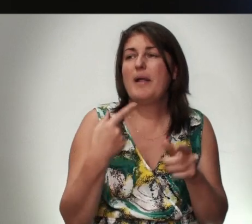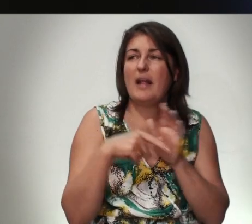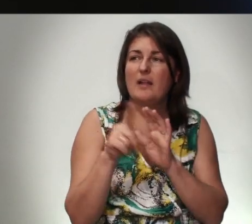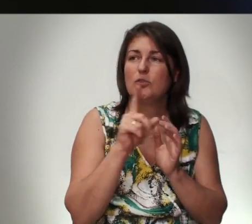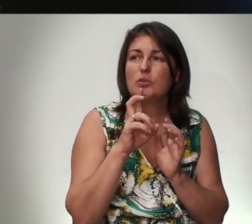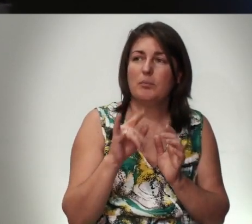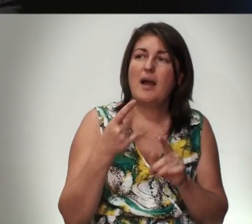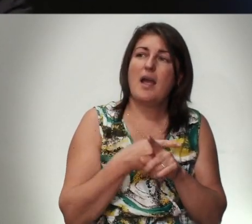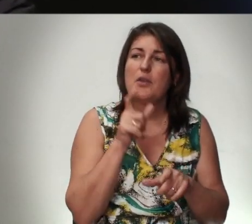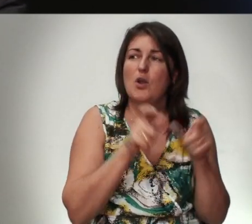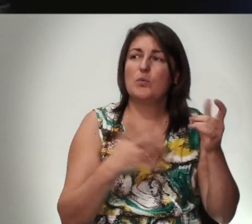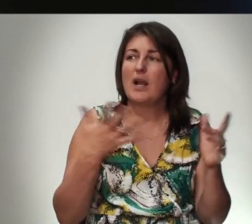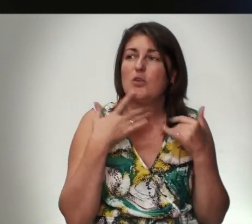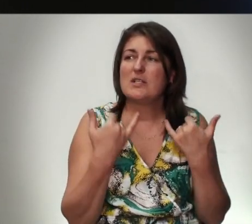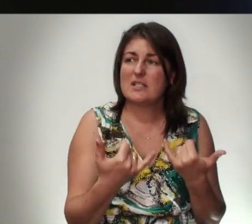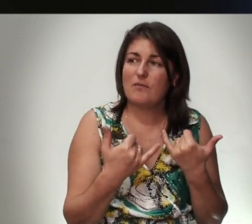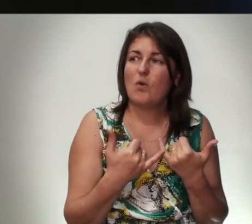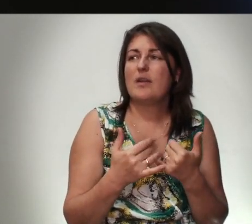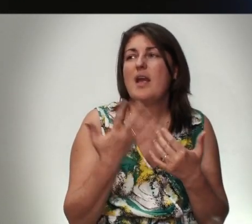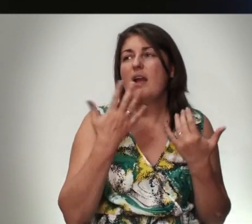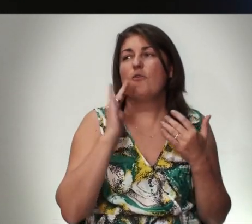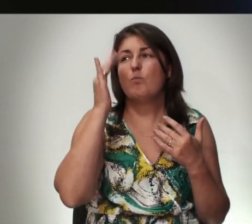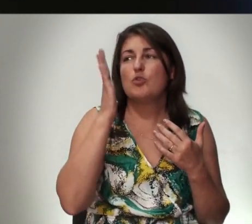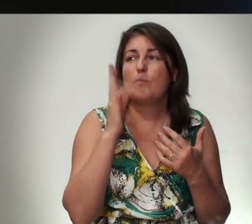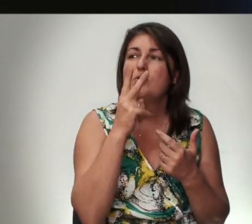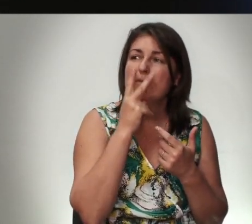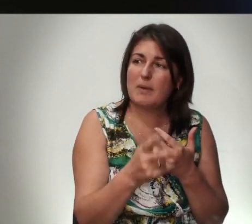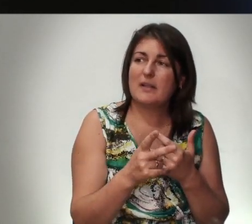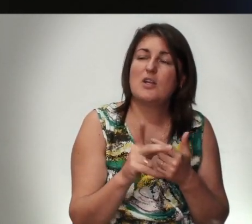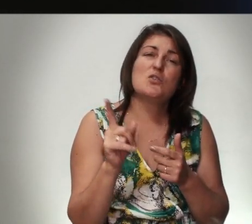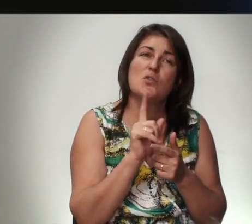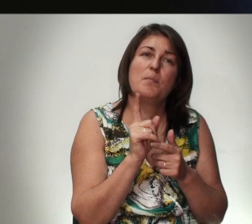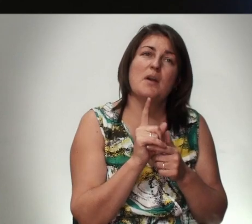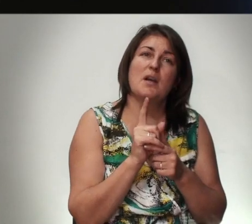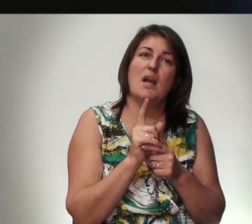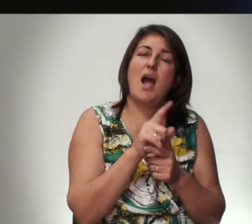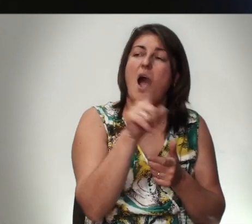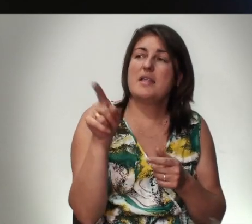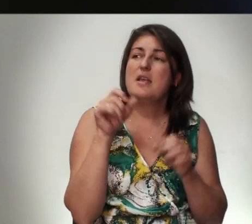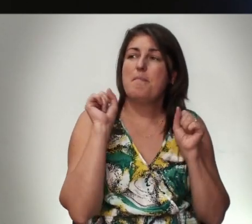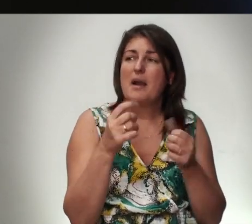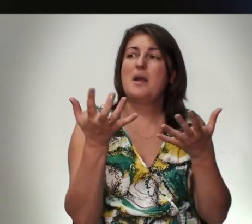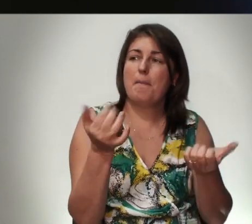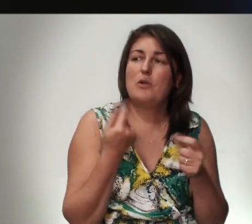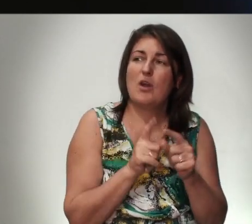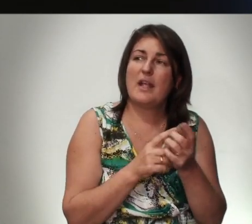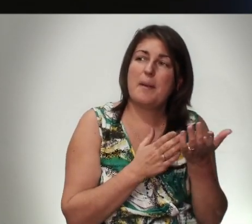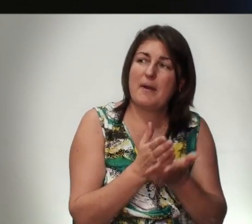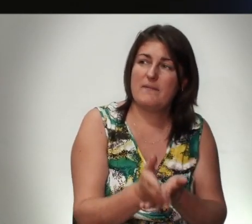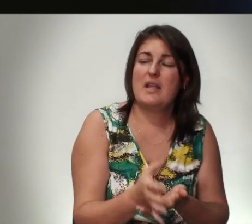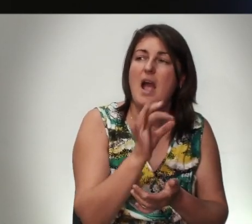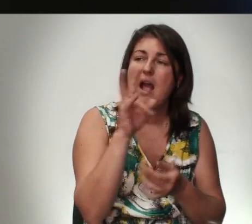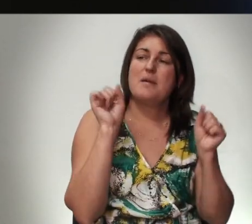Того Чтобы Эти Люди Которые Сегодня Или Будущем Будут Смотреть Чтобы Они Могли Получить Это Направление